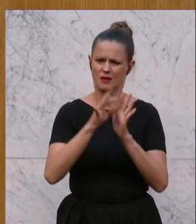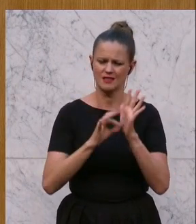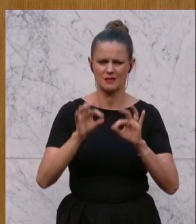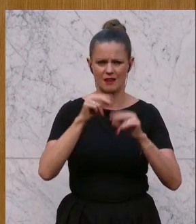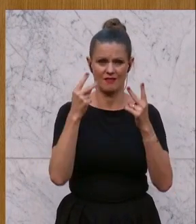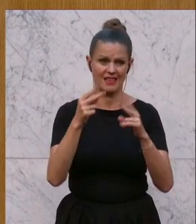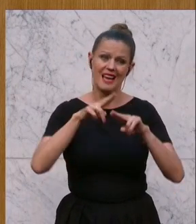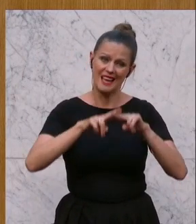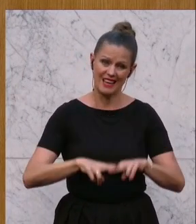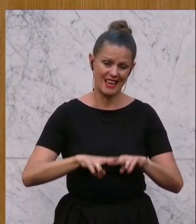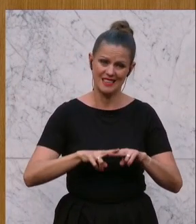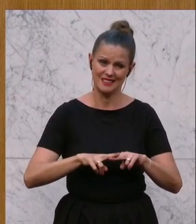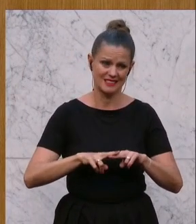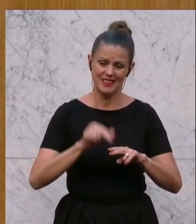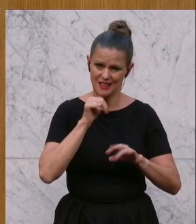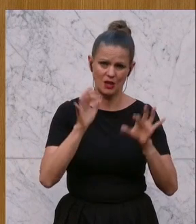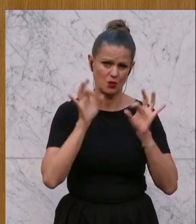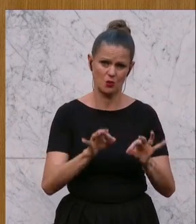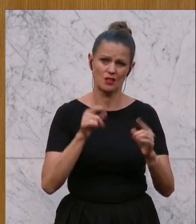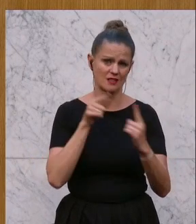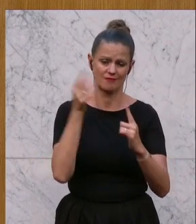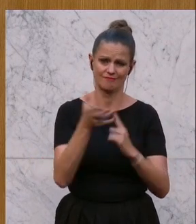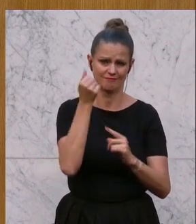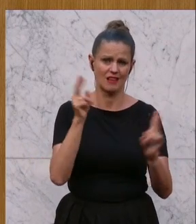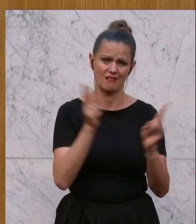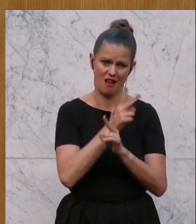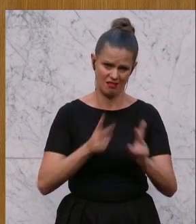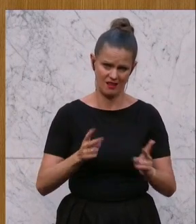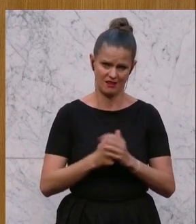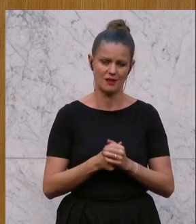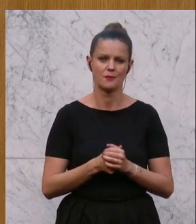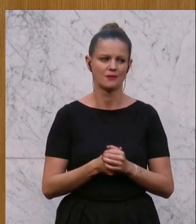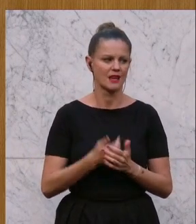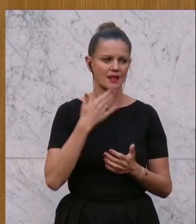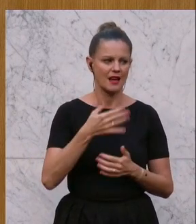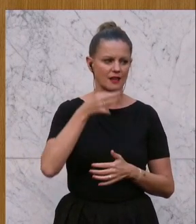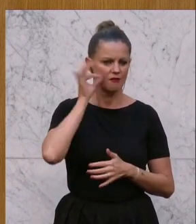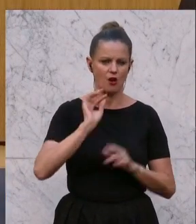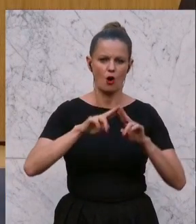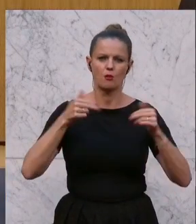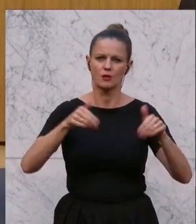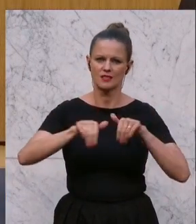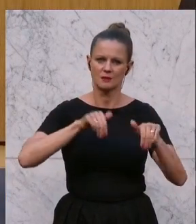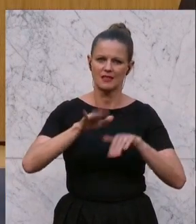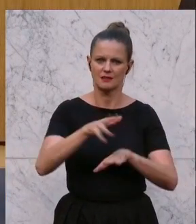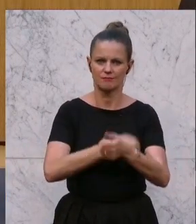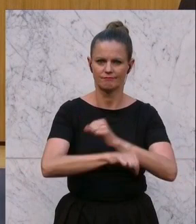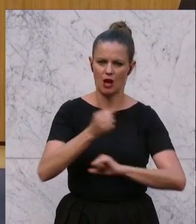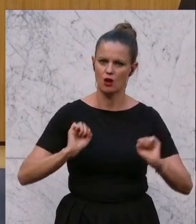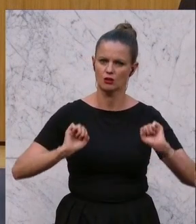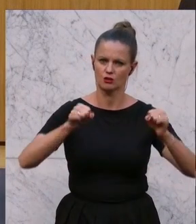starker Rückschlag und dann erreichen wir bei weitem nicht die Ziele, die wir erreichen müssen. Danke, Frau Bundesministerin, für Ihr Engagement. Es ist